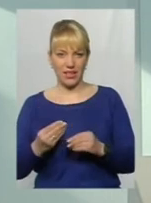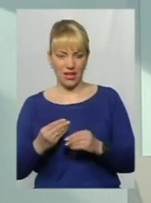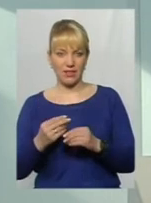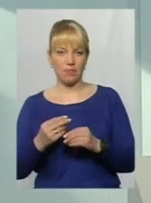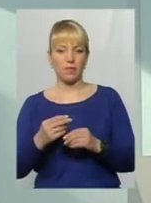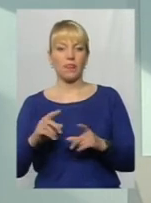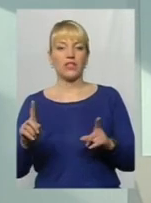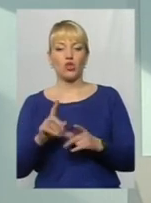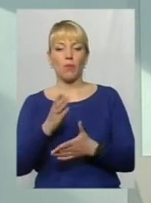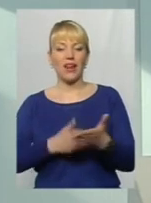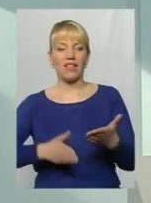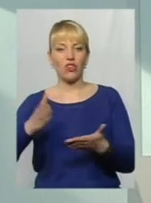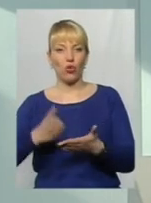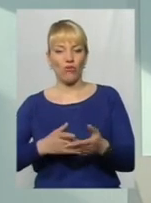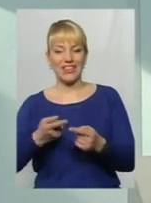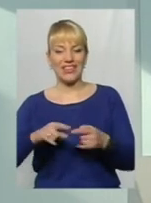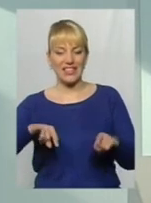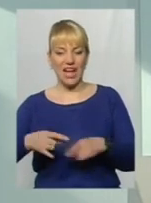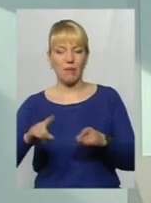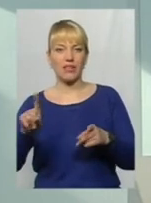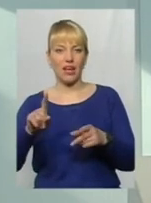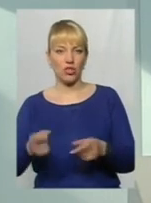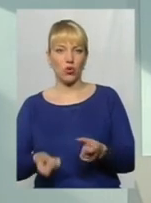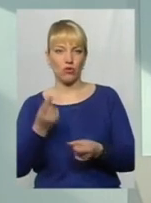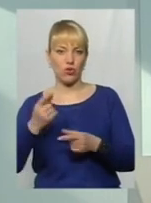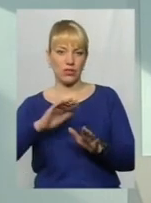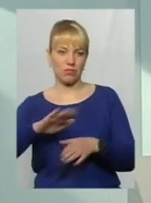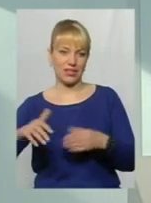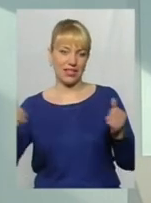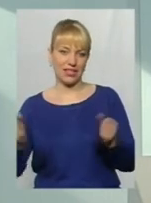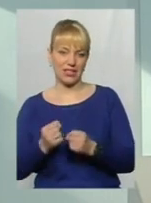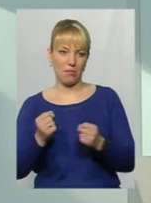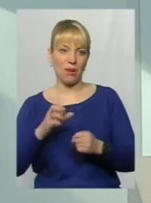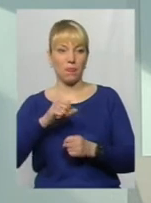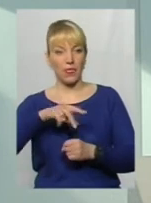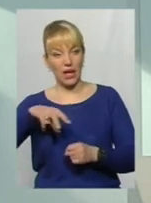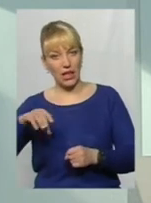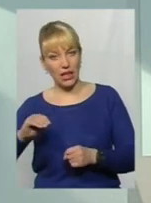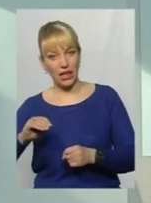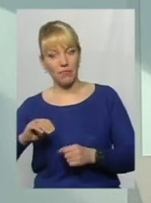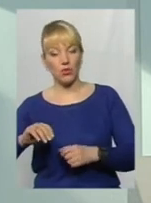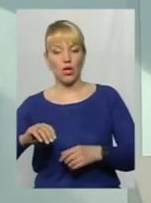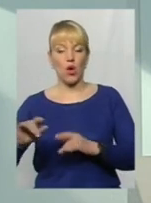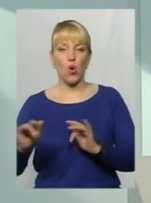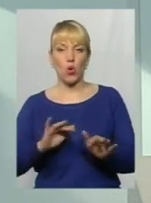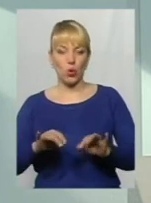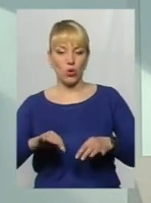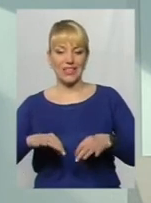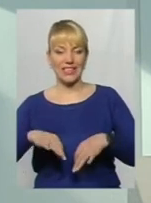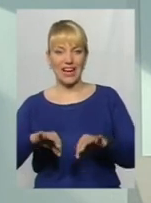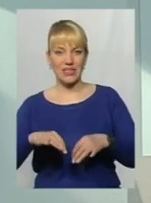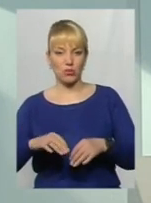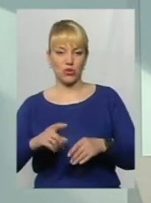щоб ліквідовувати ті ями, які утварювалися після зими. Але рух транспорту, інтенсивність,